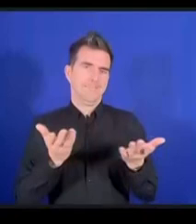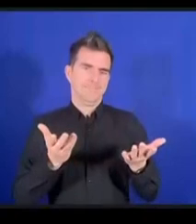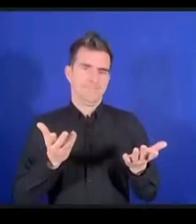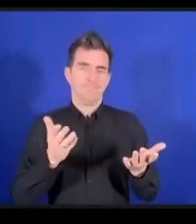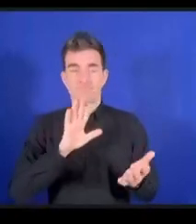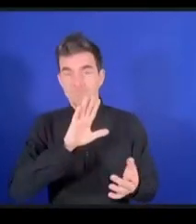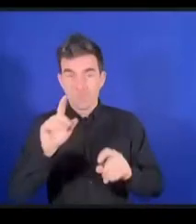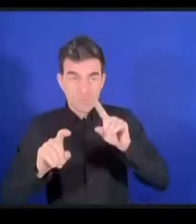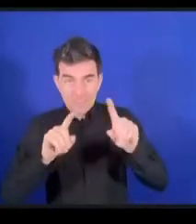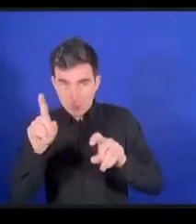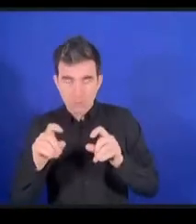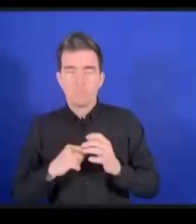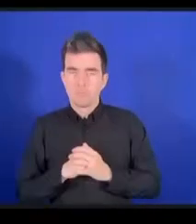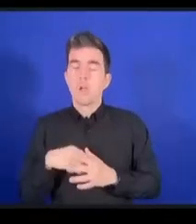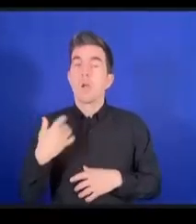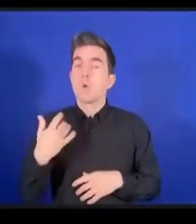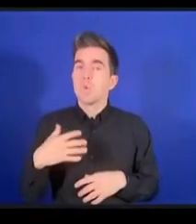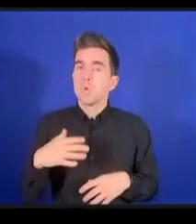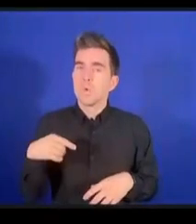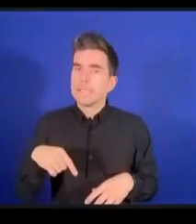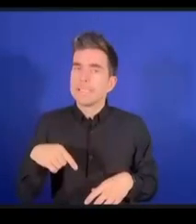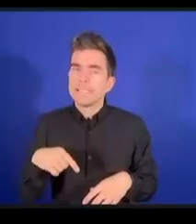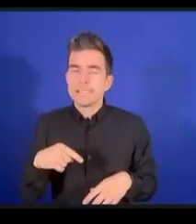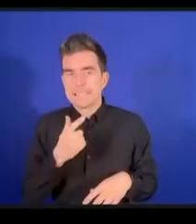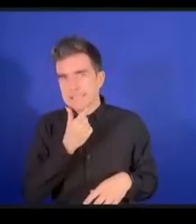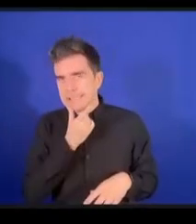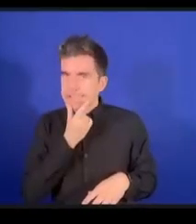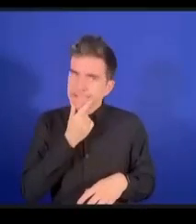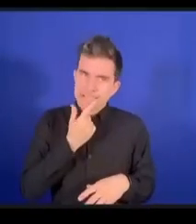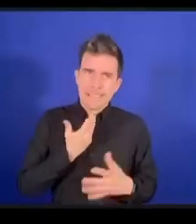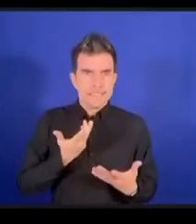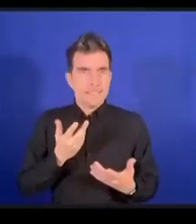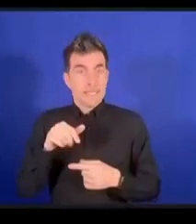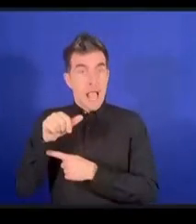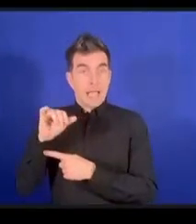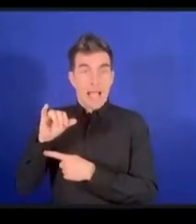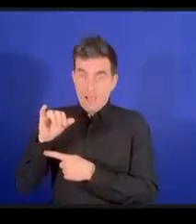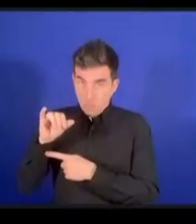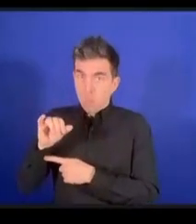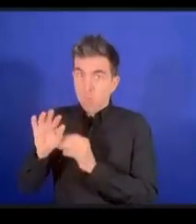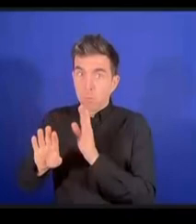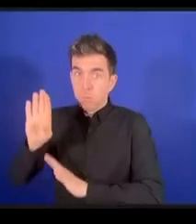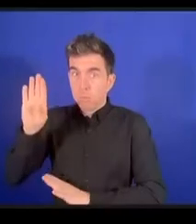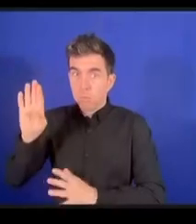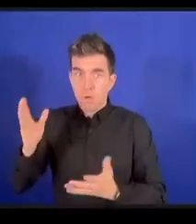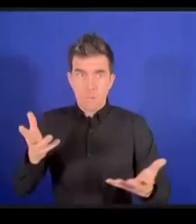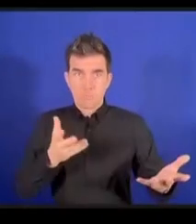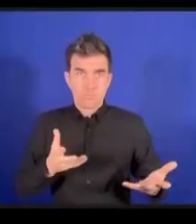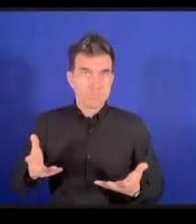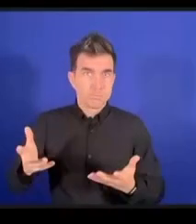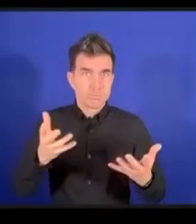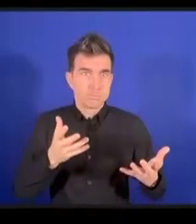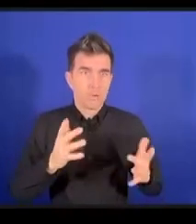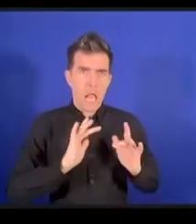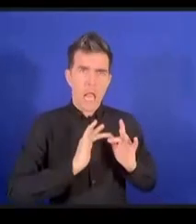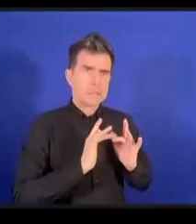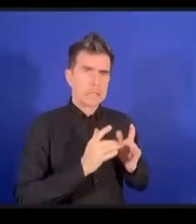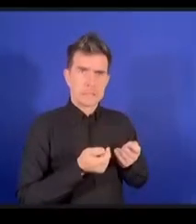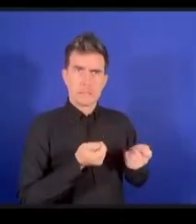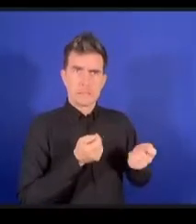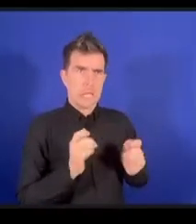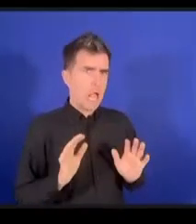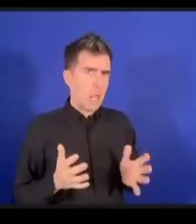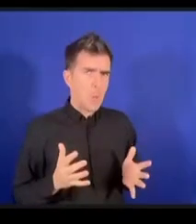entre l'intelligence artificielle et l'intergouvernance et ce que peut faire l'intelligence artificielle.